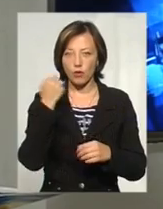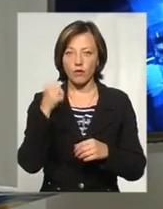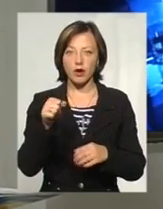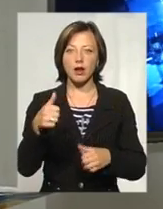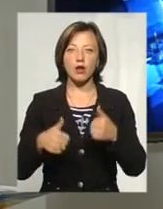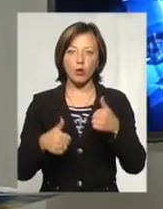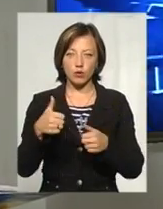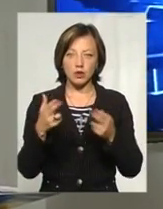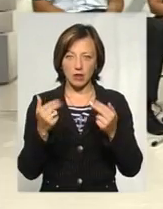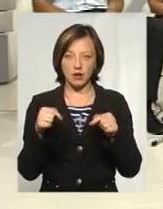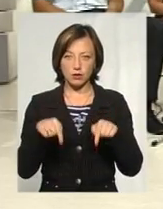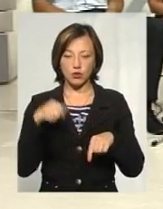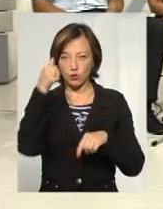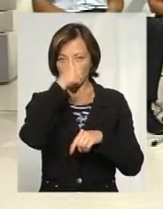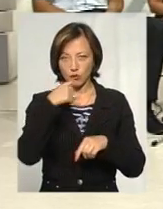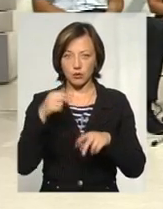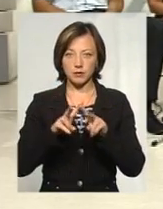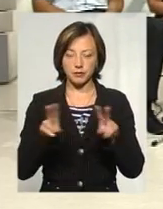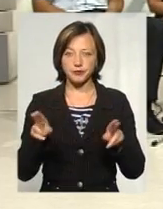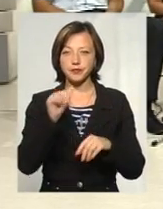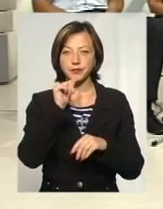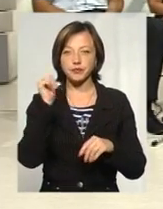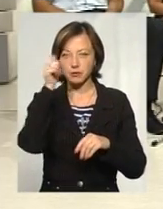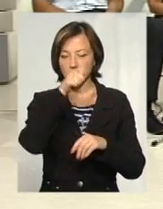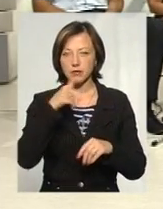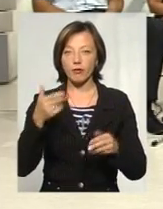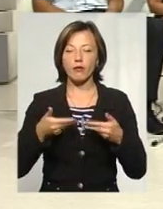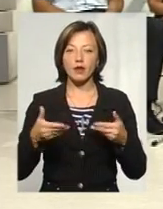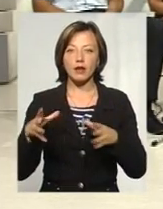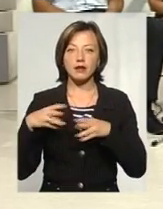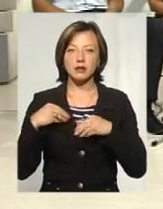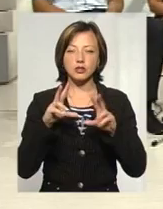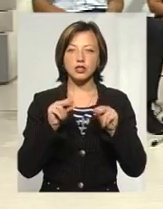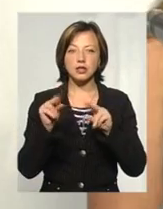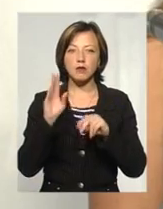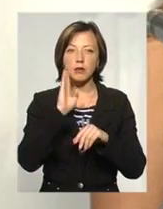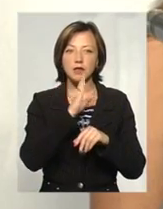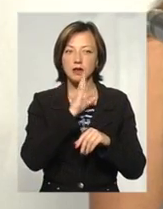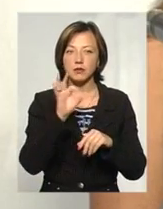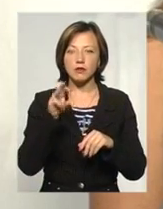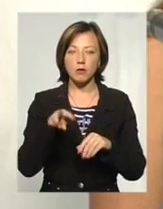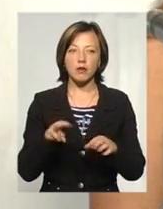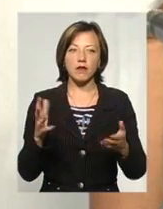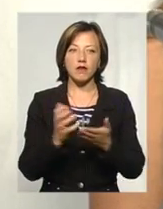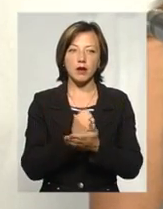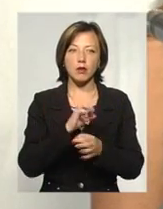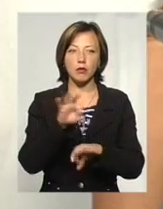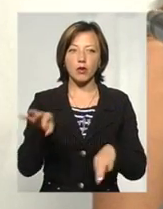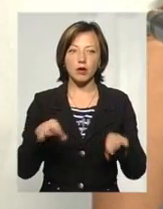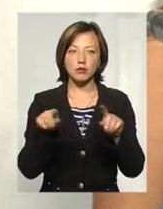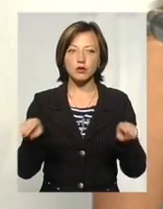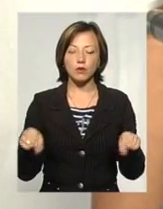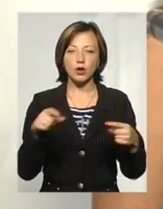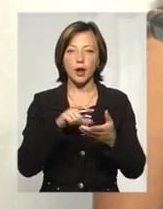конкурс, так? І цього року також? Так, минулого року ми разом з щасливим материнством виграли проєкт, проєкт по створенню